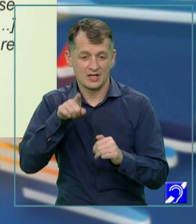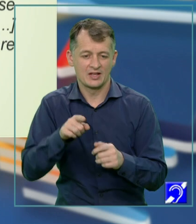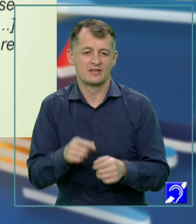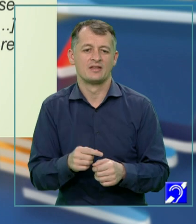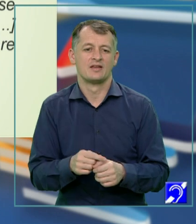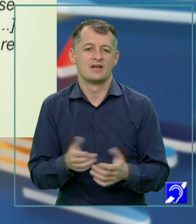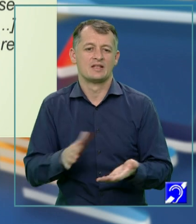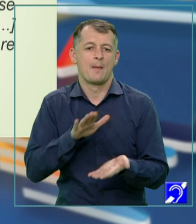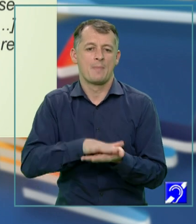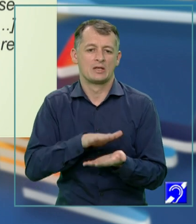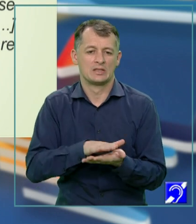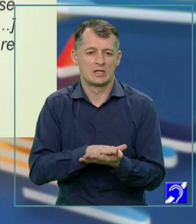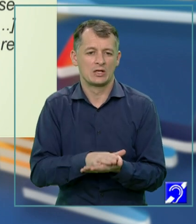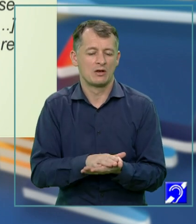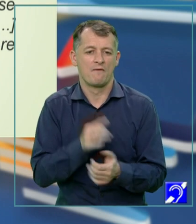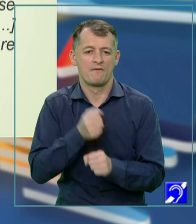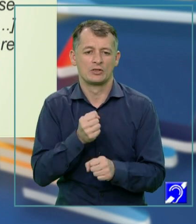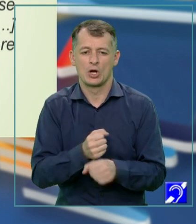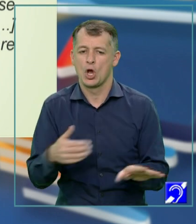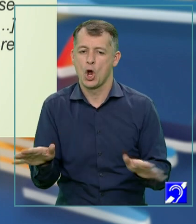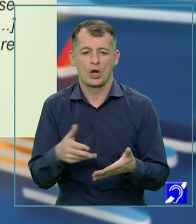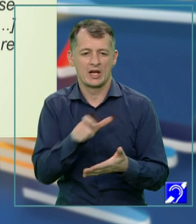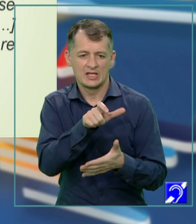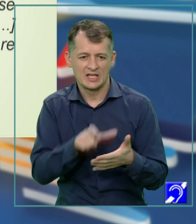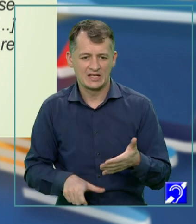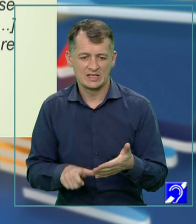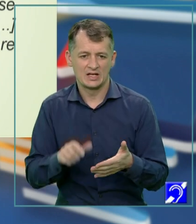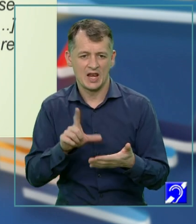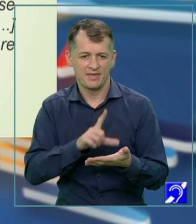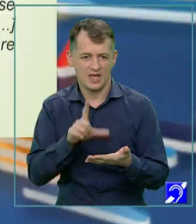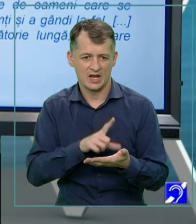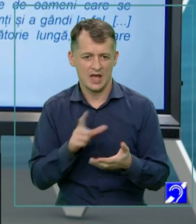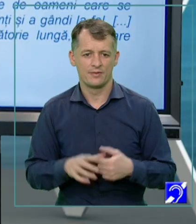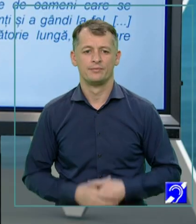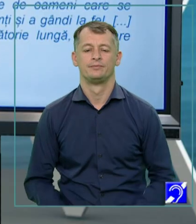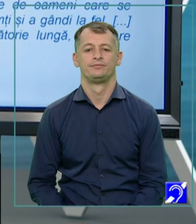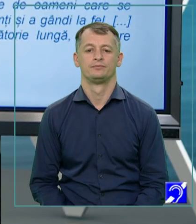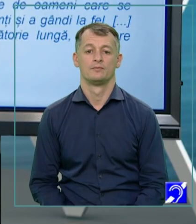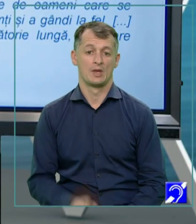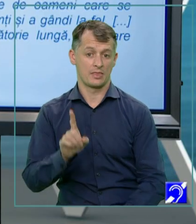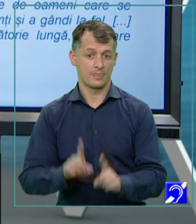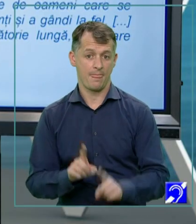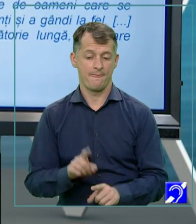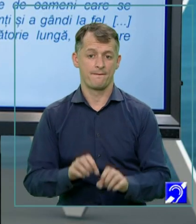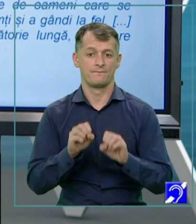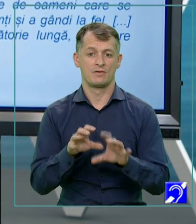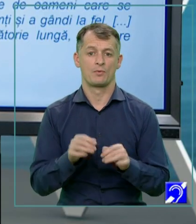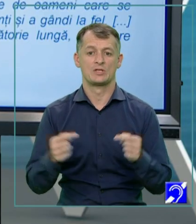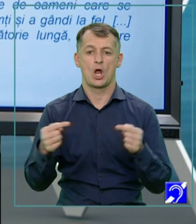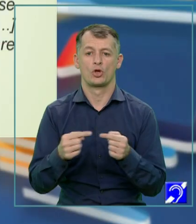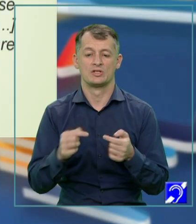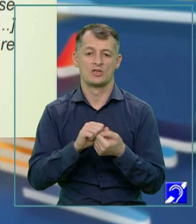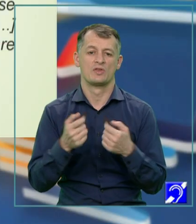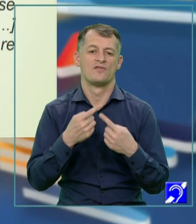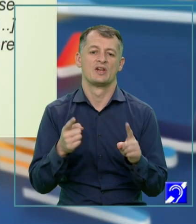formării oricărui text literar sau la baza oricărui act creator. Dacă informația contrazice sau diferă de